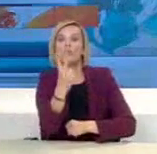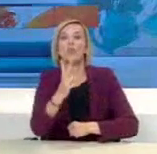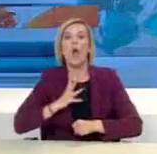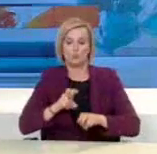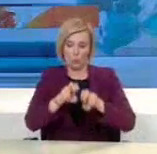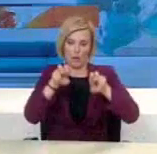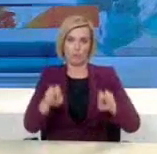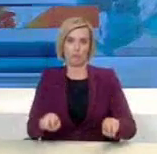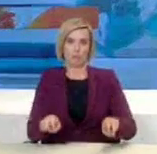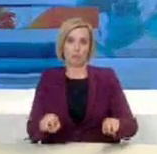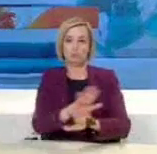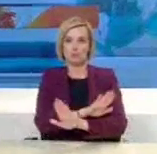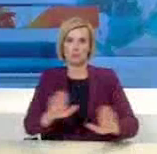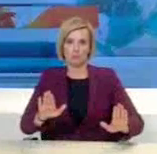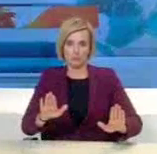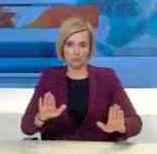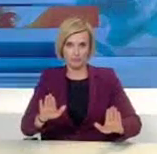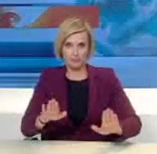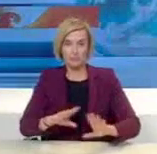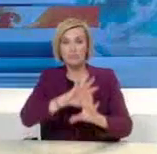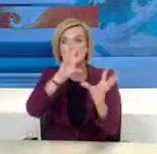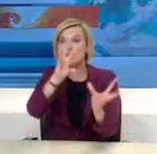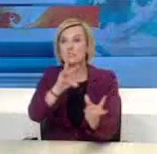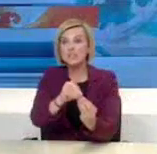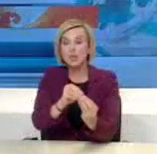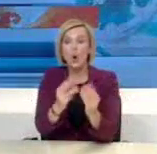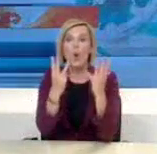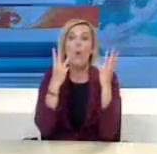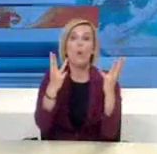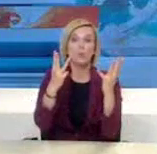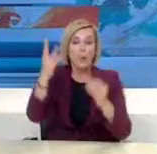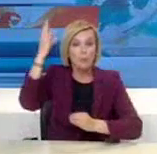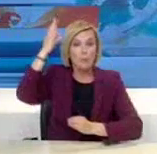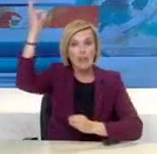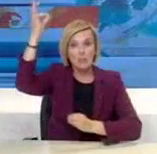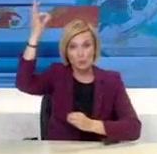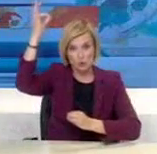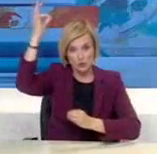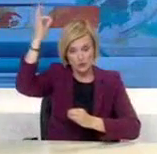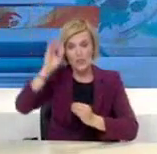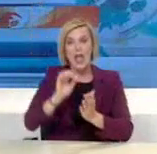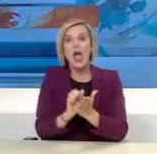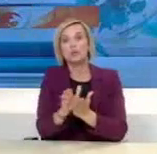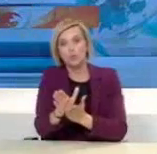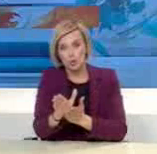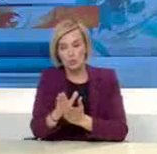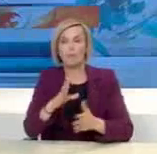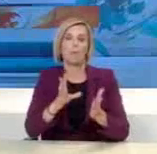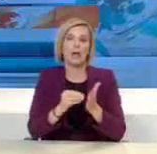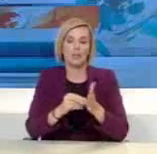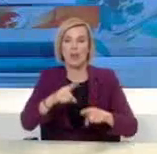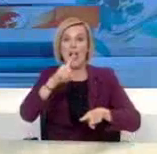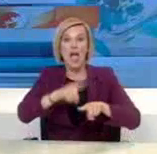Συνολικά, 8 περιπτώσεις εξαίρεσης για τους πολίτες. Η ελληνική αστυνομία